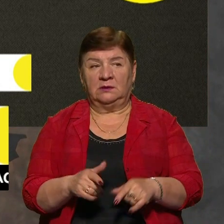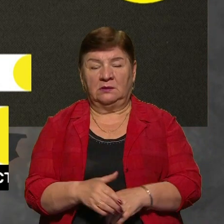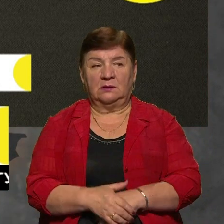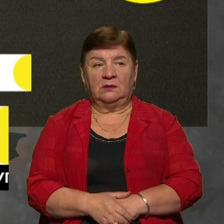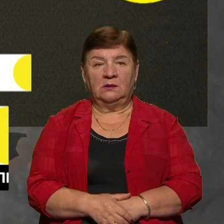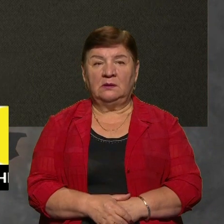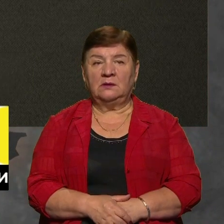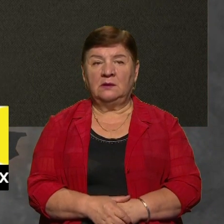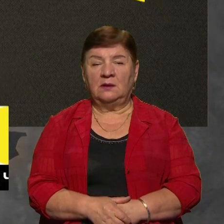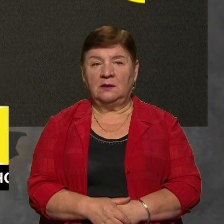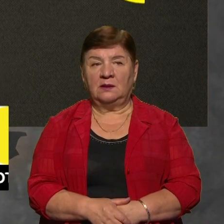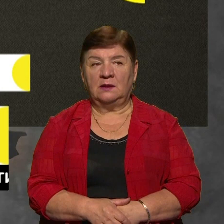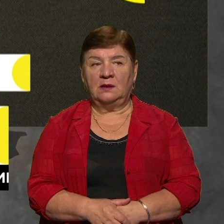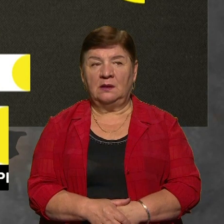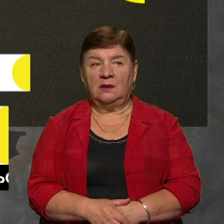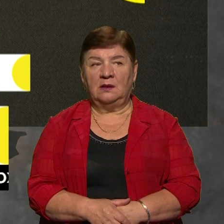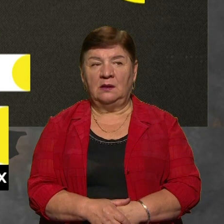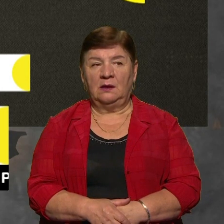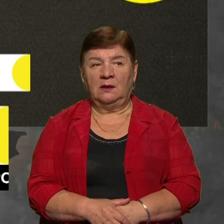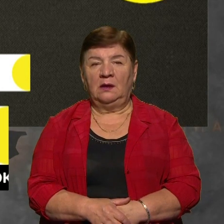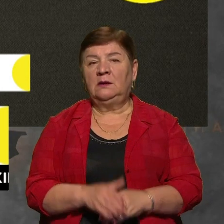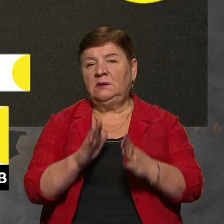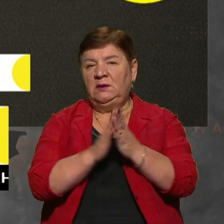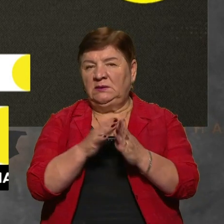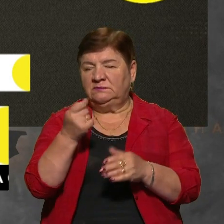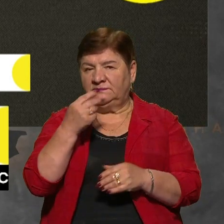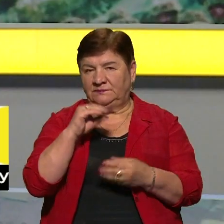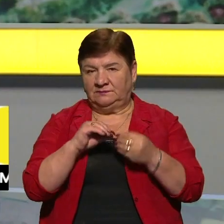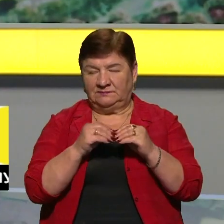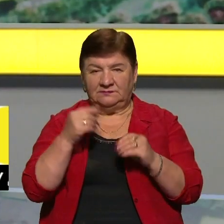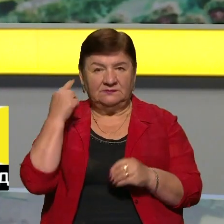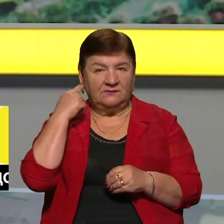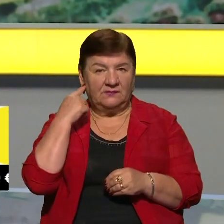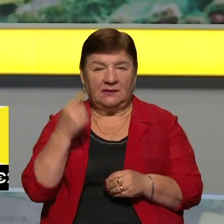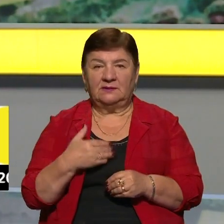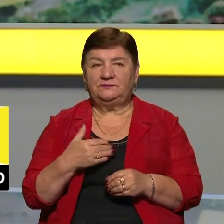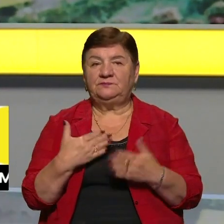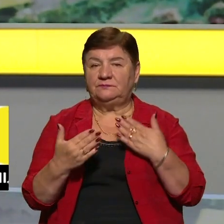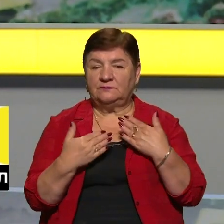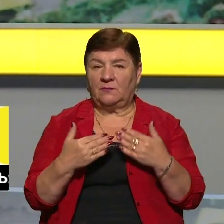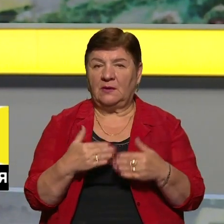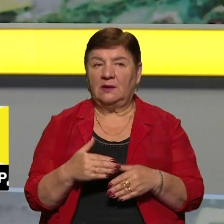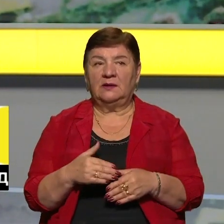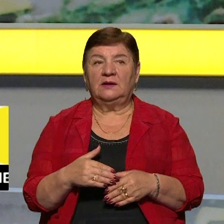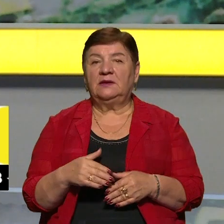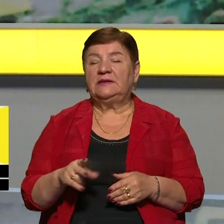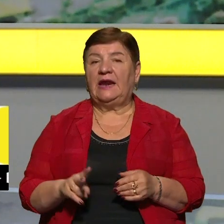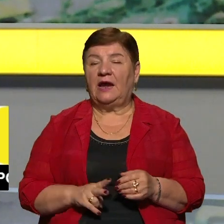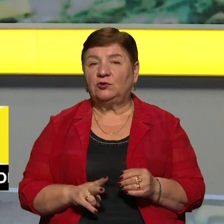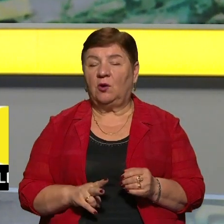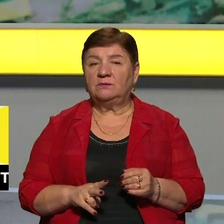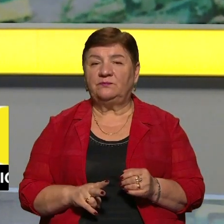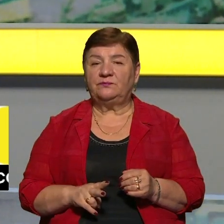зруйновані. Перепрошуємо, трохи є проблеми зі звуком. Нагадую, спілкуємося з Олегом Ососковим, директором